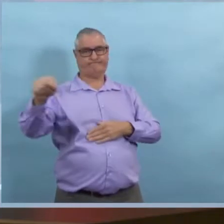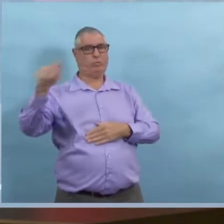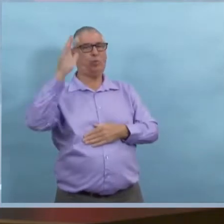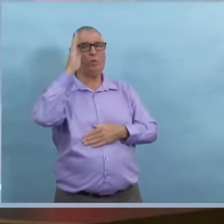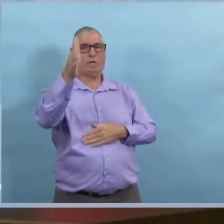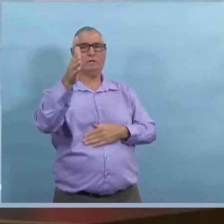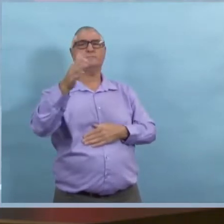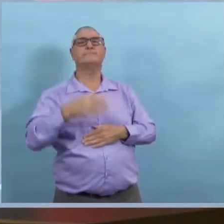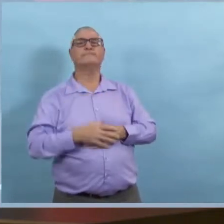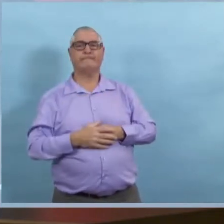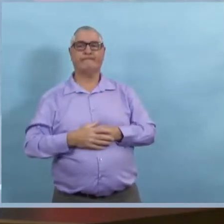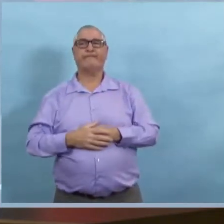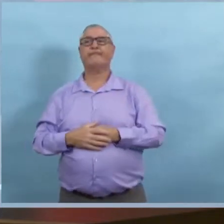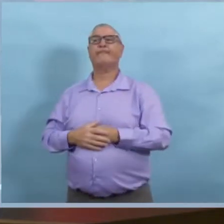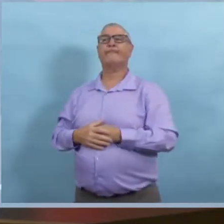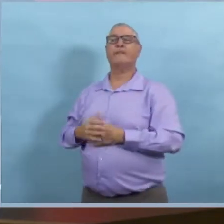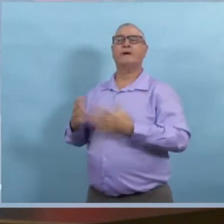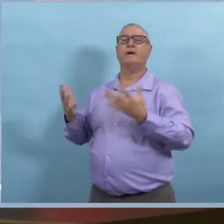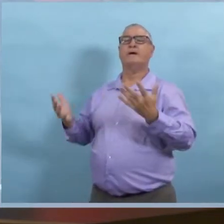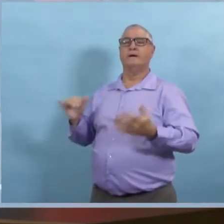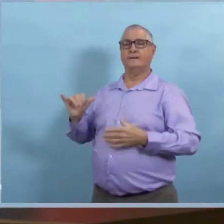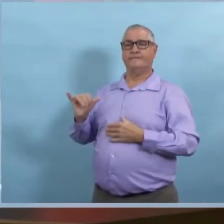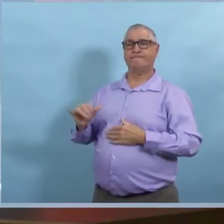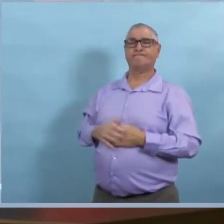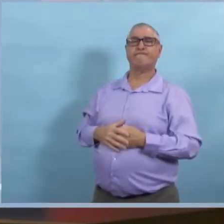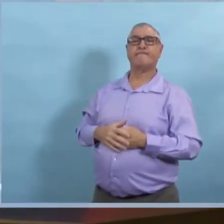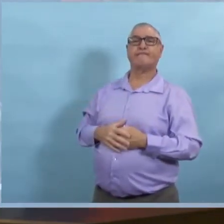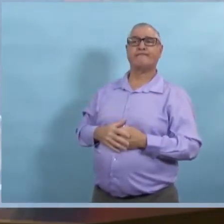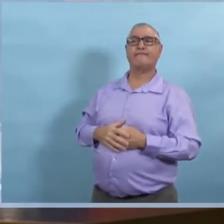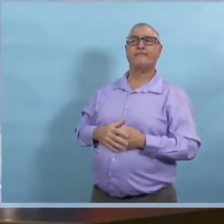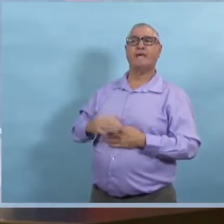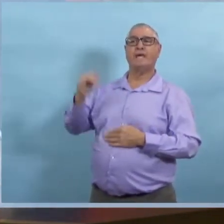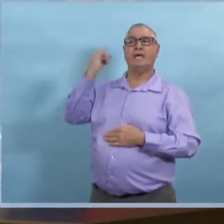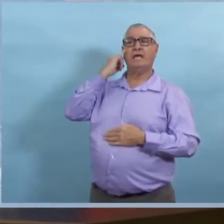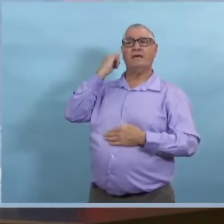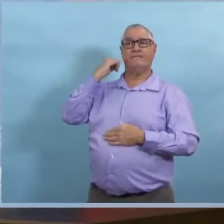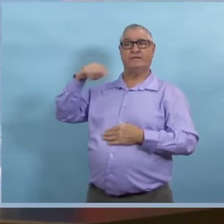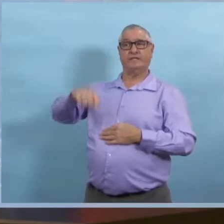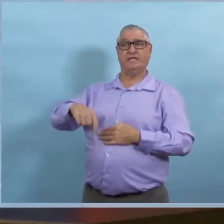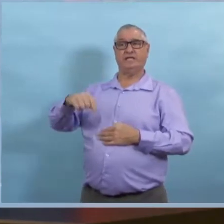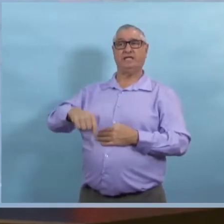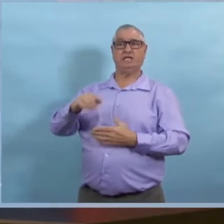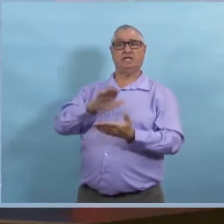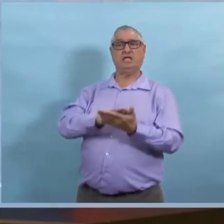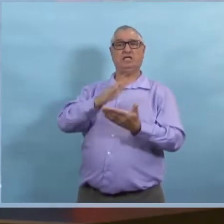Alors, ça dépend du type de licence que les personnes, de licence et de permis que les gens ont. Il y aura peut-être quelques distinctions.